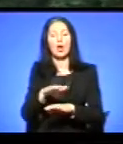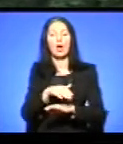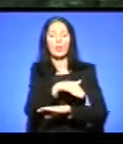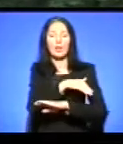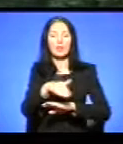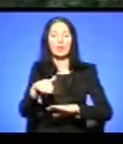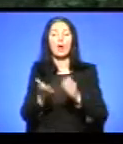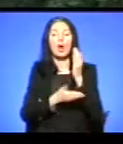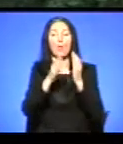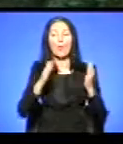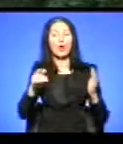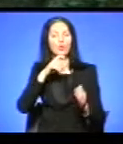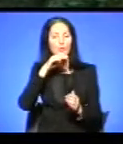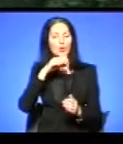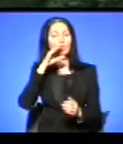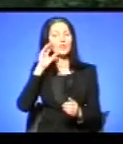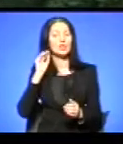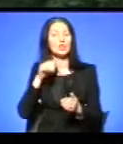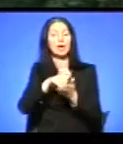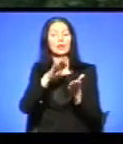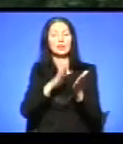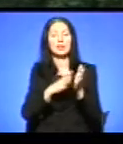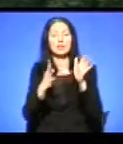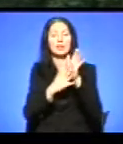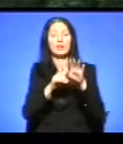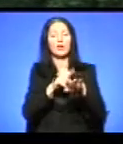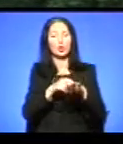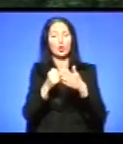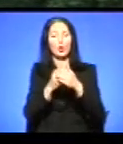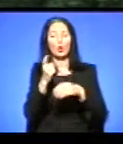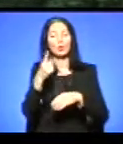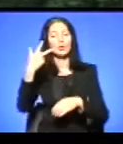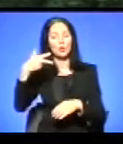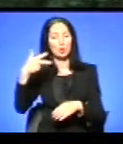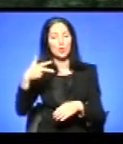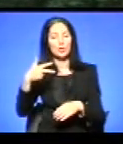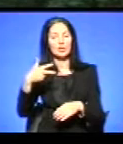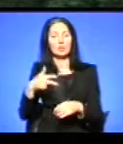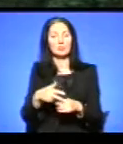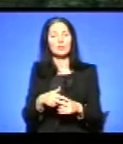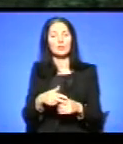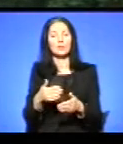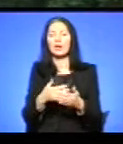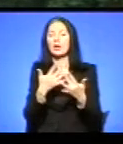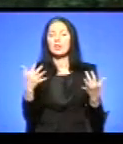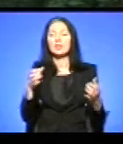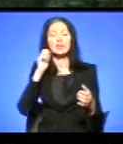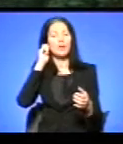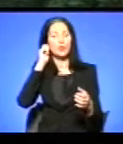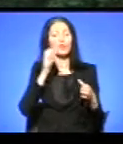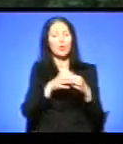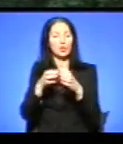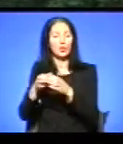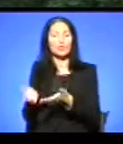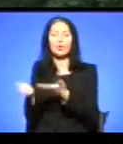парку Шевченка, реєстрація з 9-ї години до 11.30, різні вікові категорії, запрошуємо всіх,